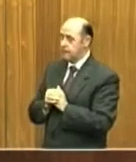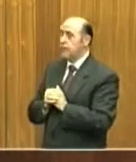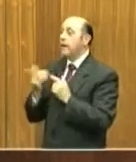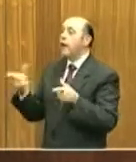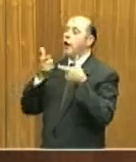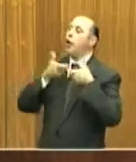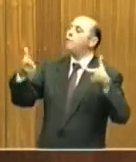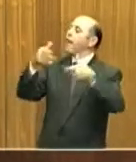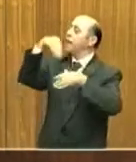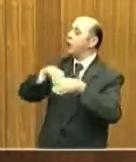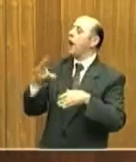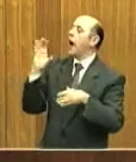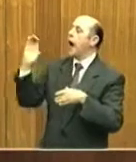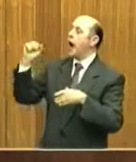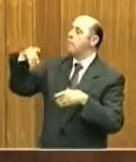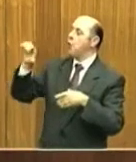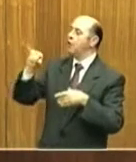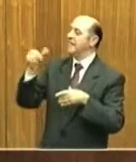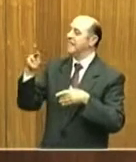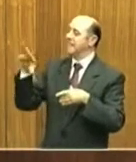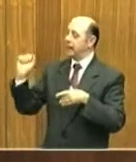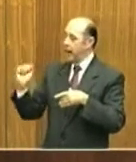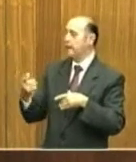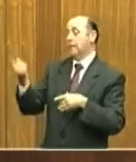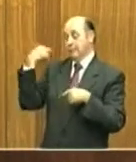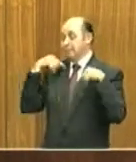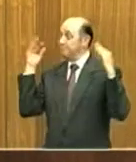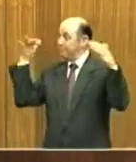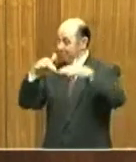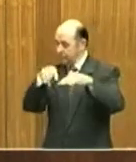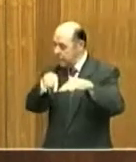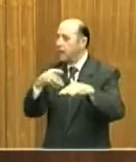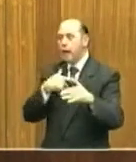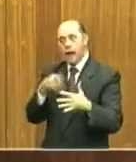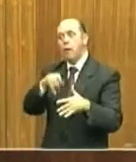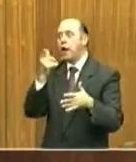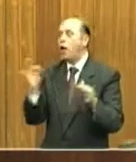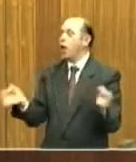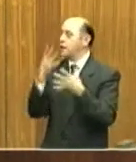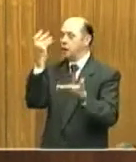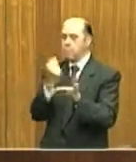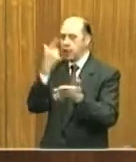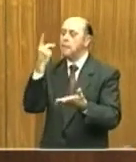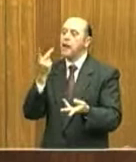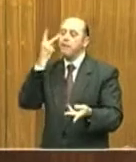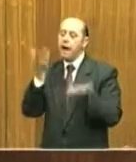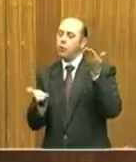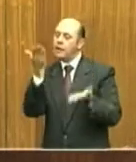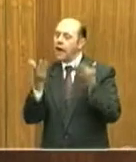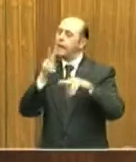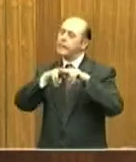Capodistria in Slovenia nel giugno scorso è stata occasione importante per valutare la situazione dell'italiano in tutte le realtà più